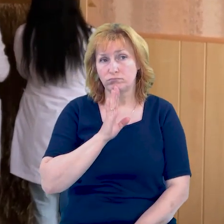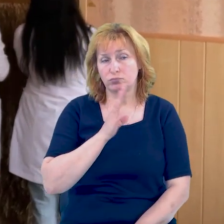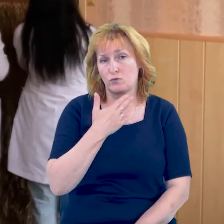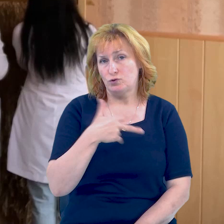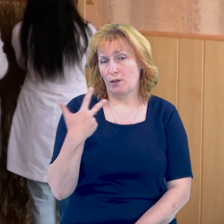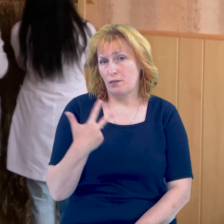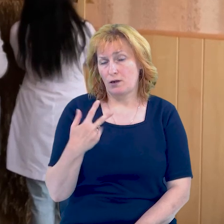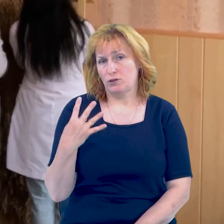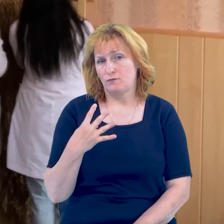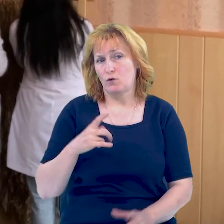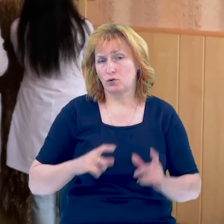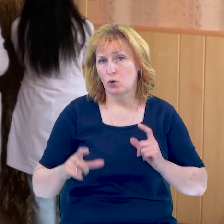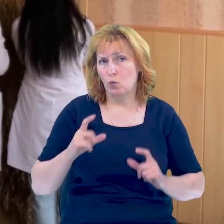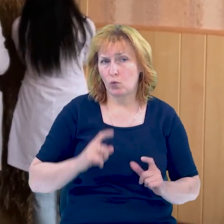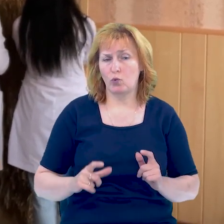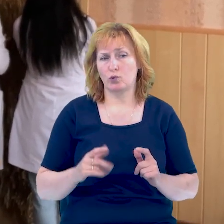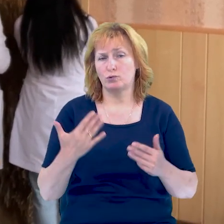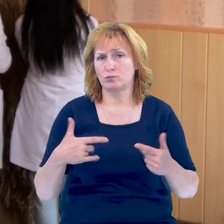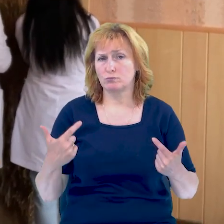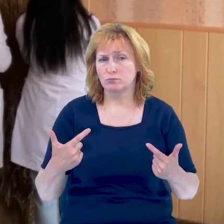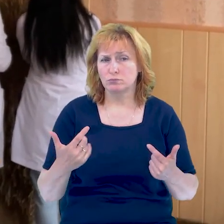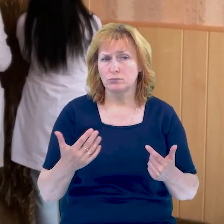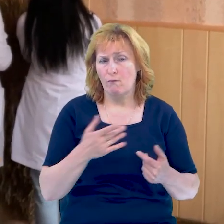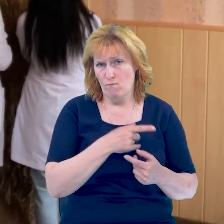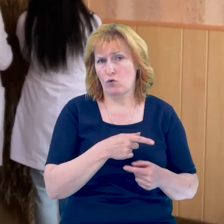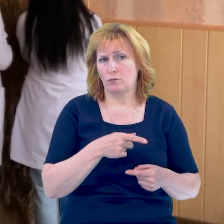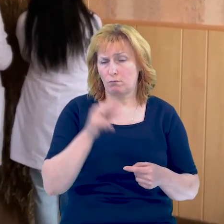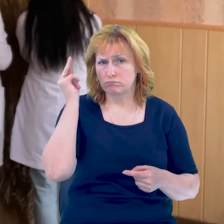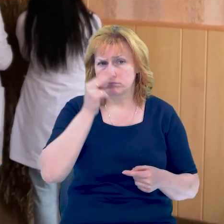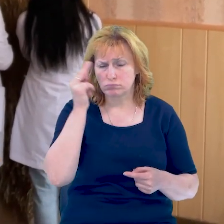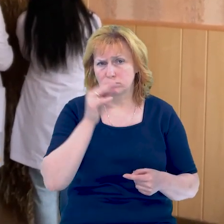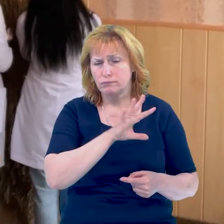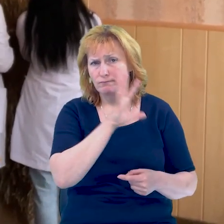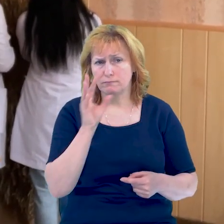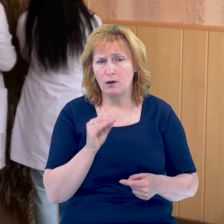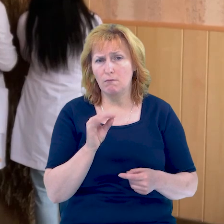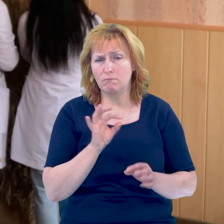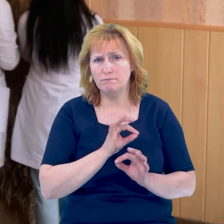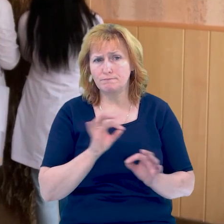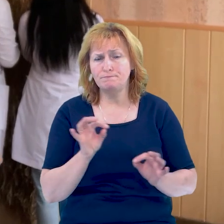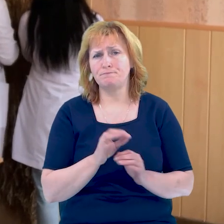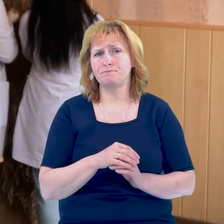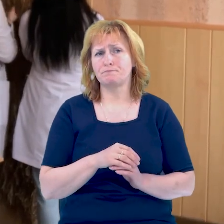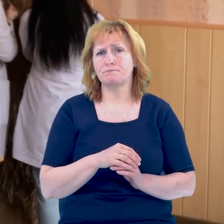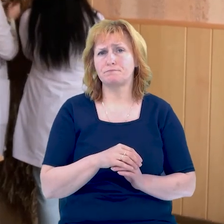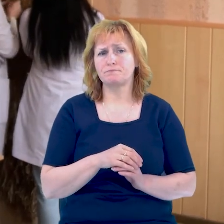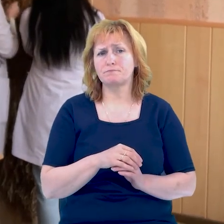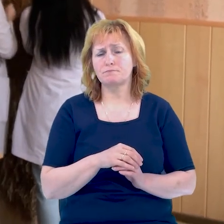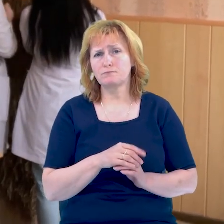-четвертий курс – це вже клінічні дисципліни. Вона впевненіше стала в собі